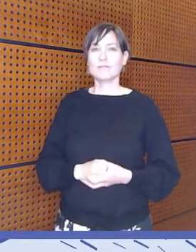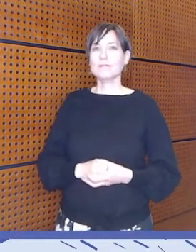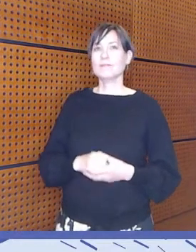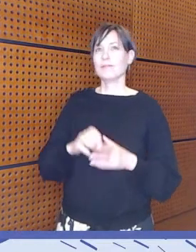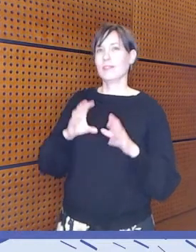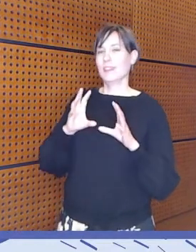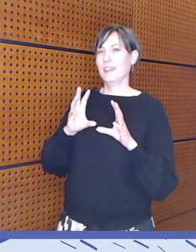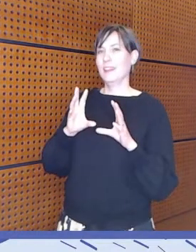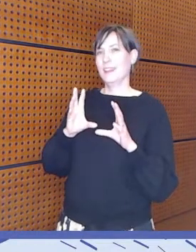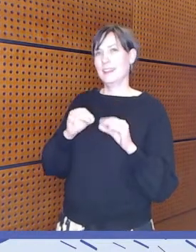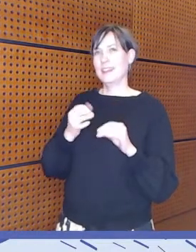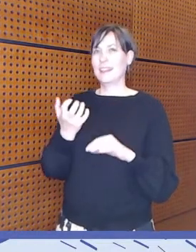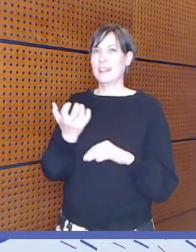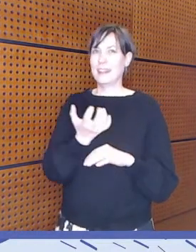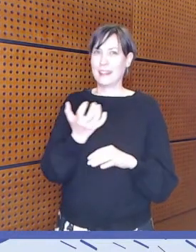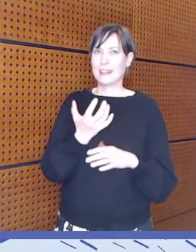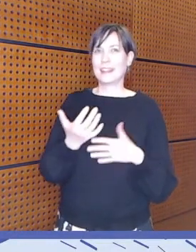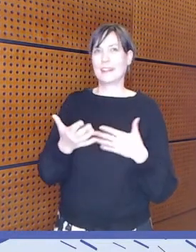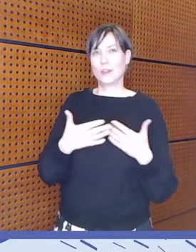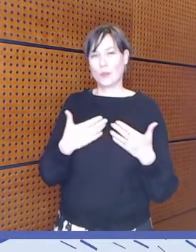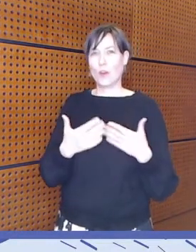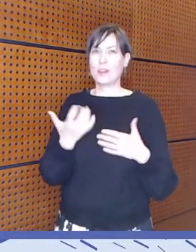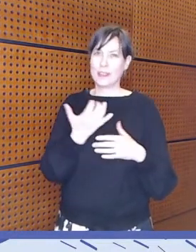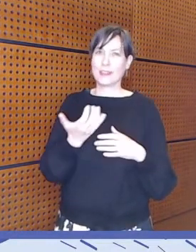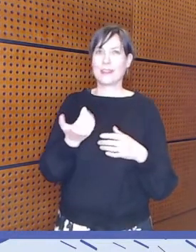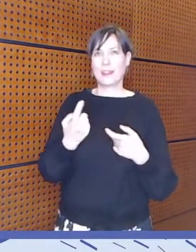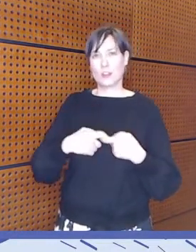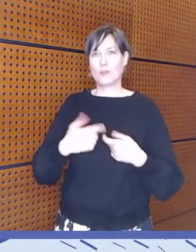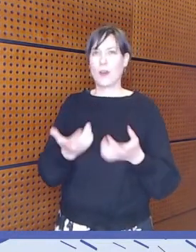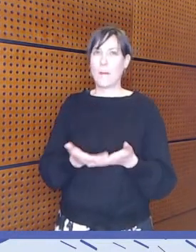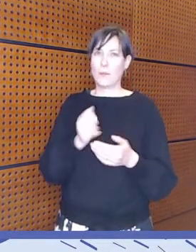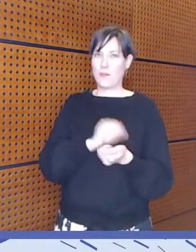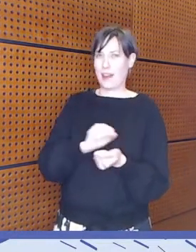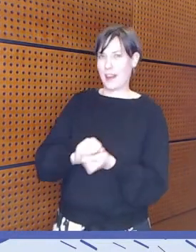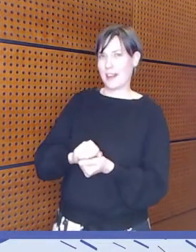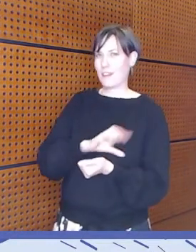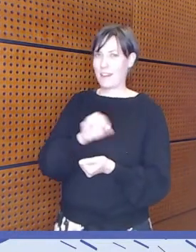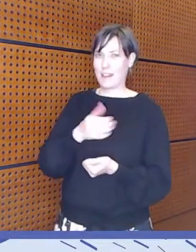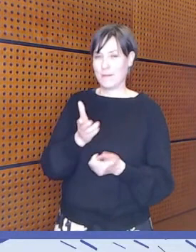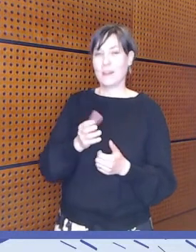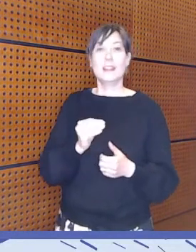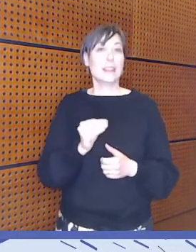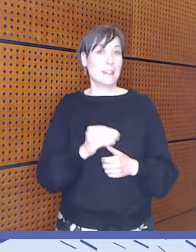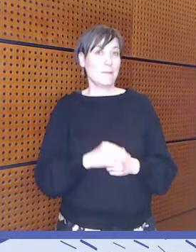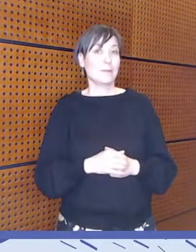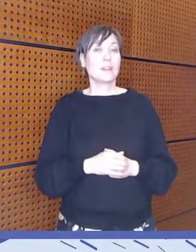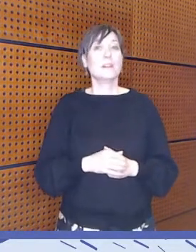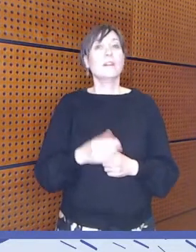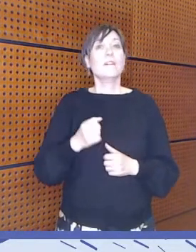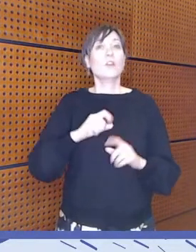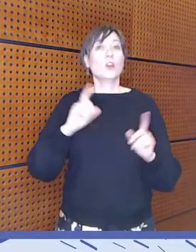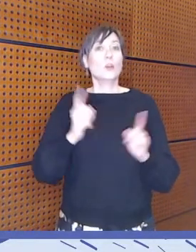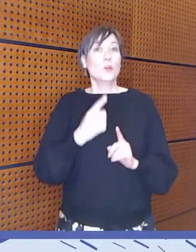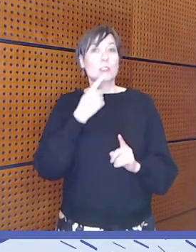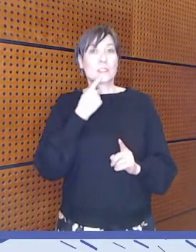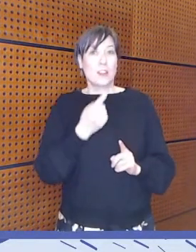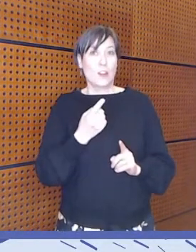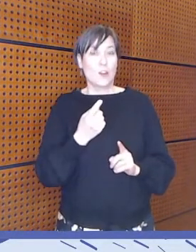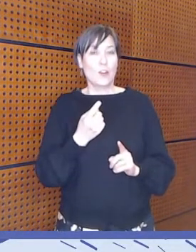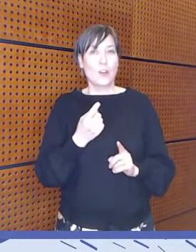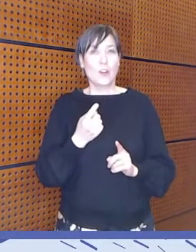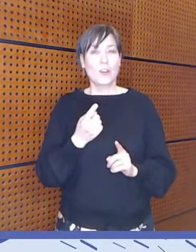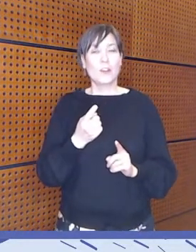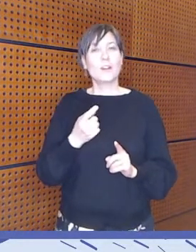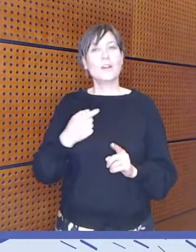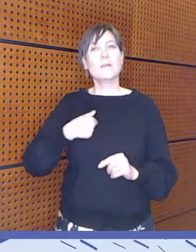digityövälineet eikä ne apuvälineet. Kyllä. Susanna. Voisin lyhyesti sanoa, että siis ihan yleisesti